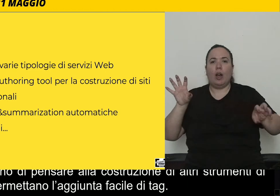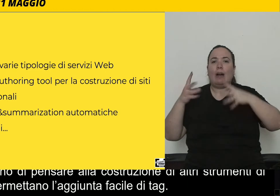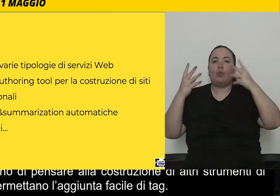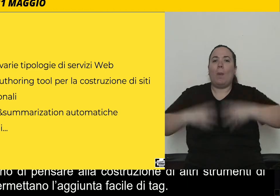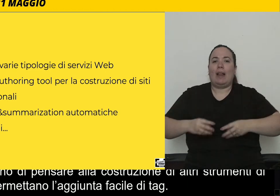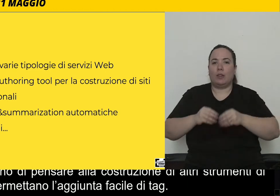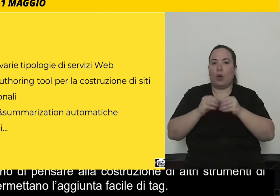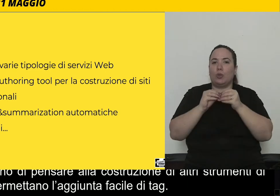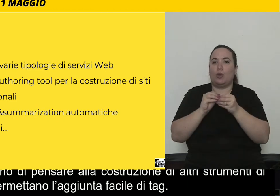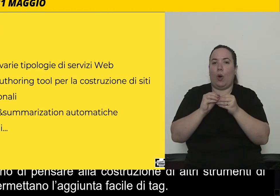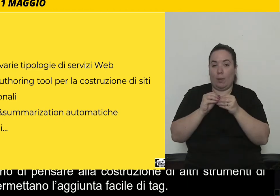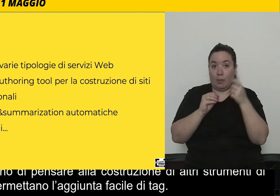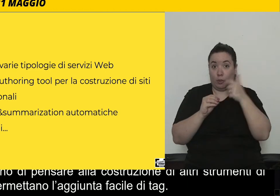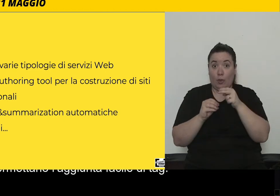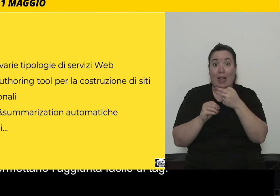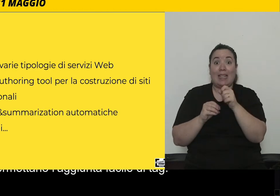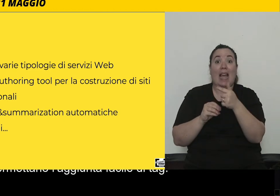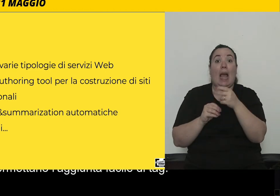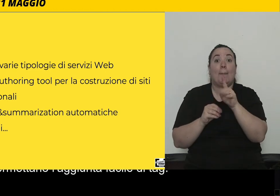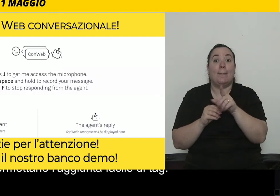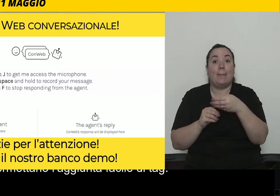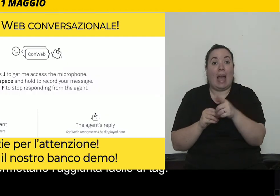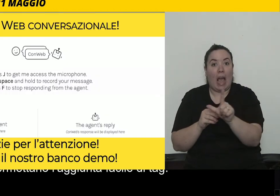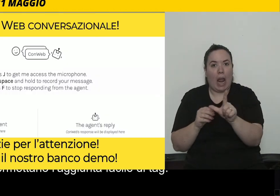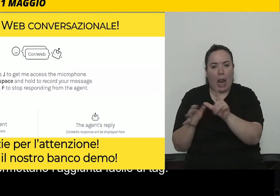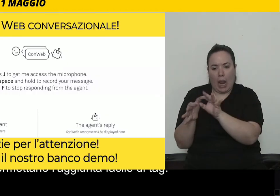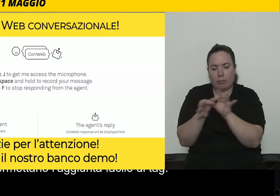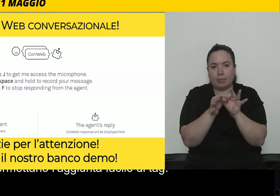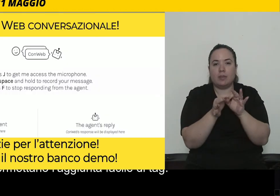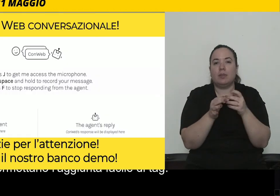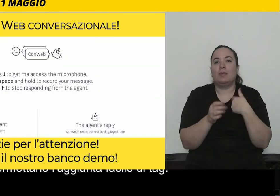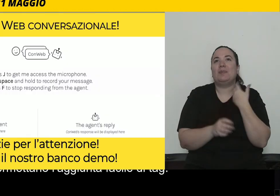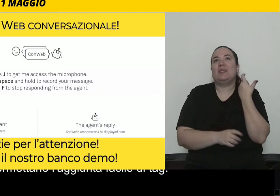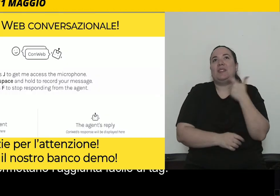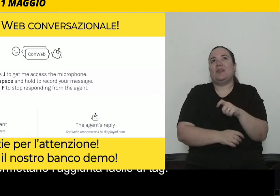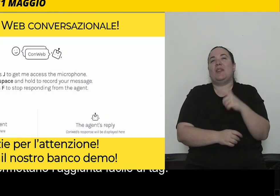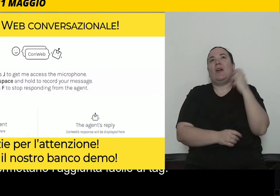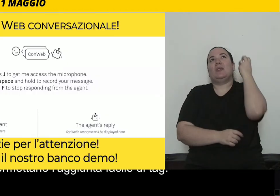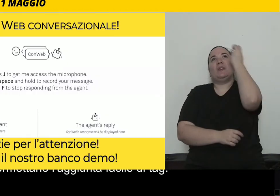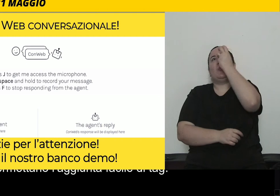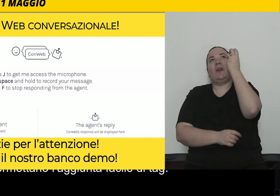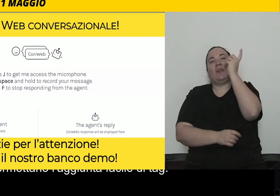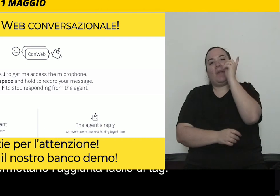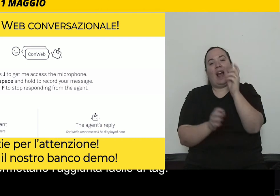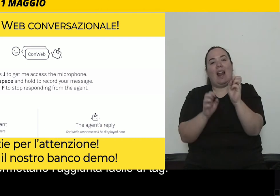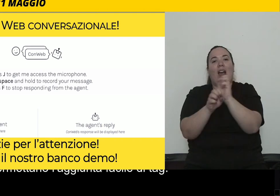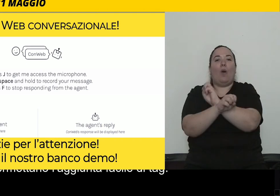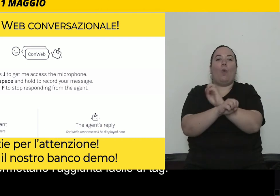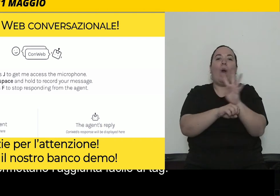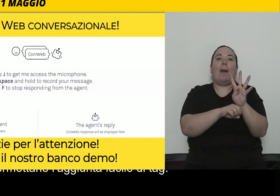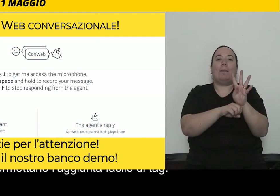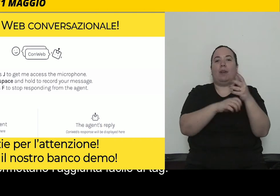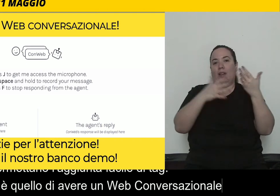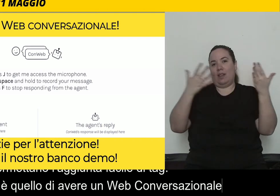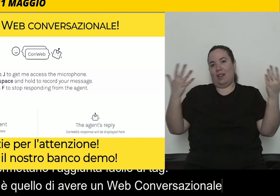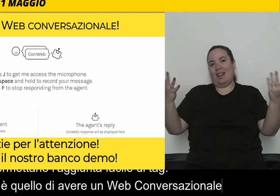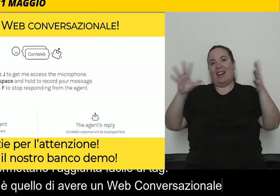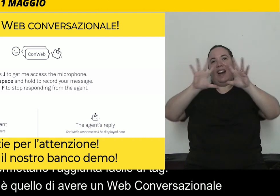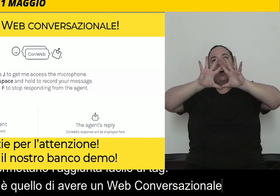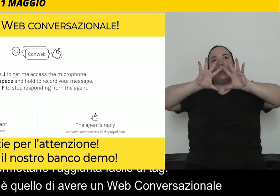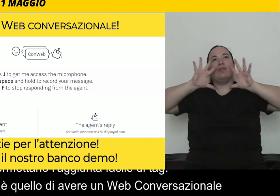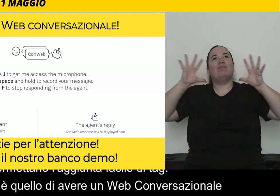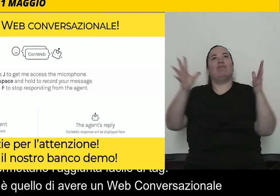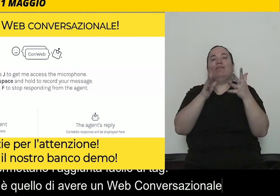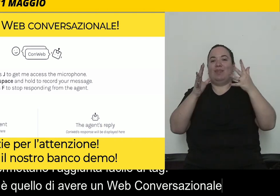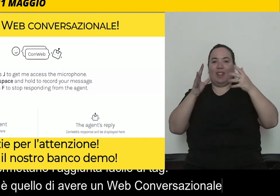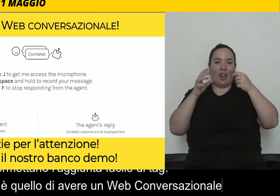HTML, perché il nostro sogno è quello di avere un web conversazionale, cioè non ci deve essere l'aggiunta di tag